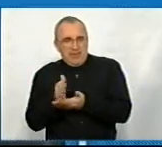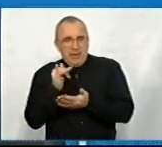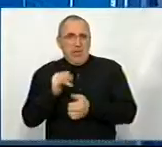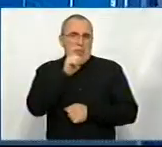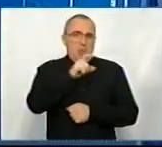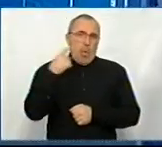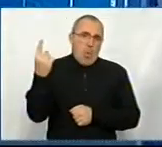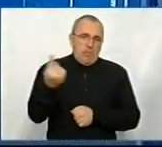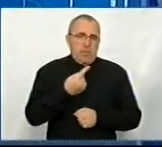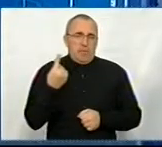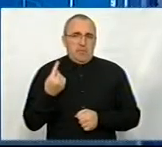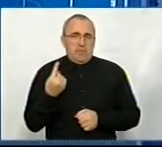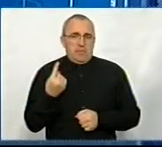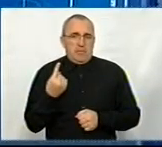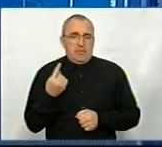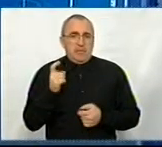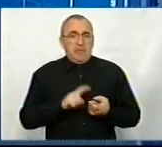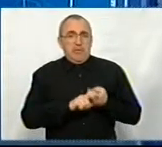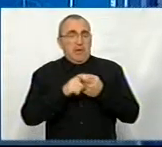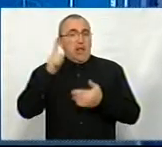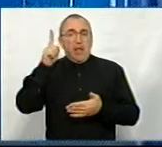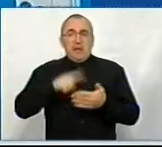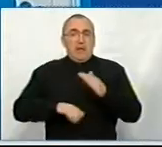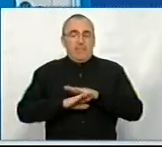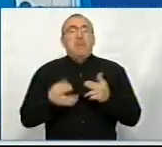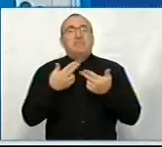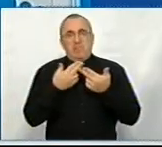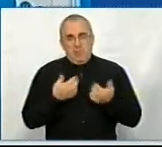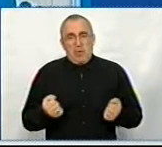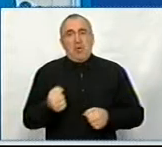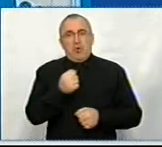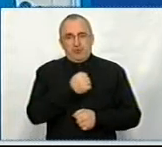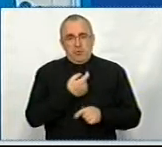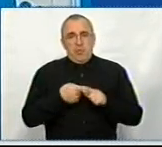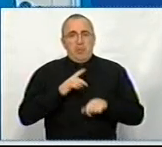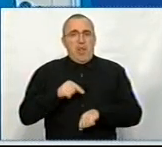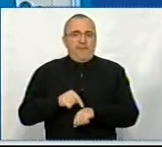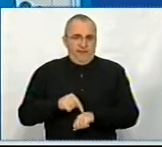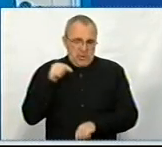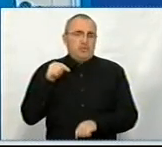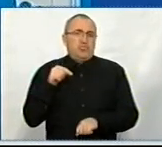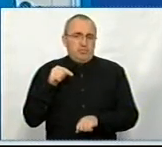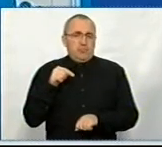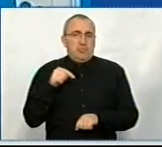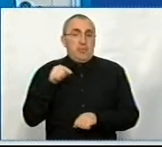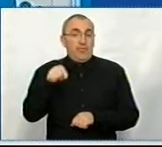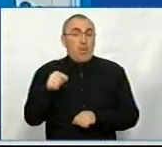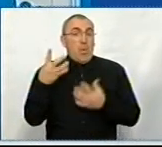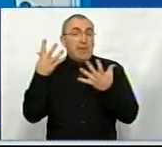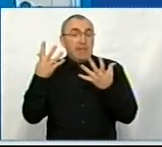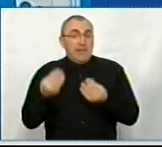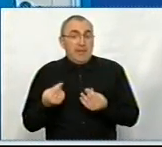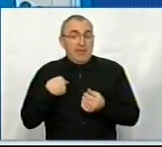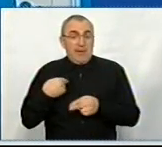області? Ну, з приводу недовіри, да, на жаль, це було відчутно. І в той день, як